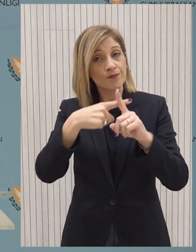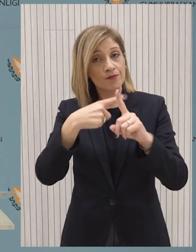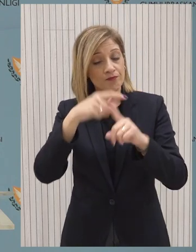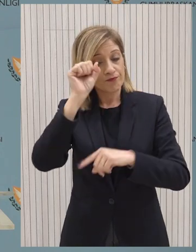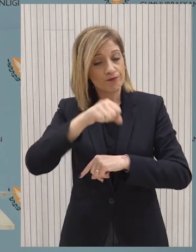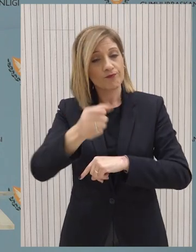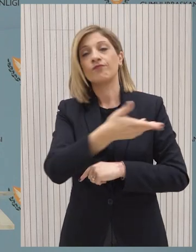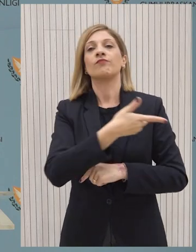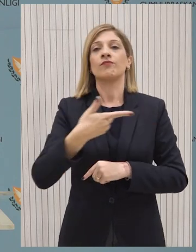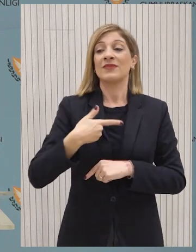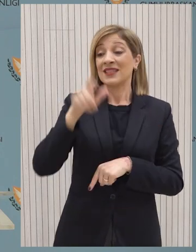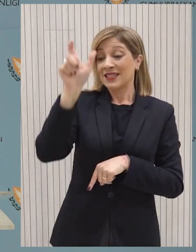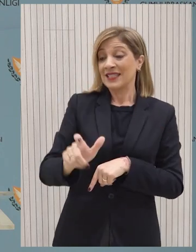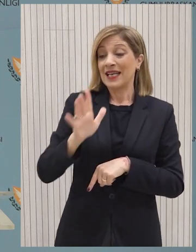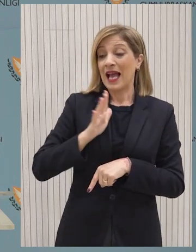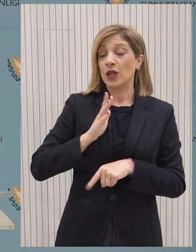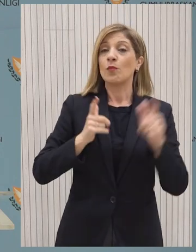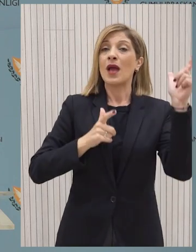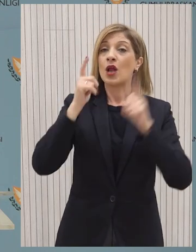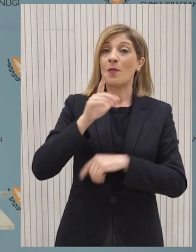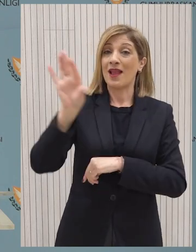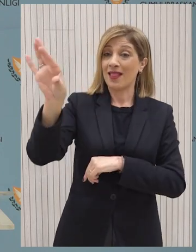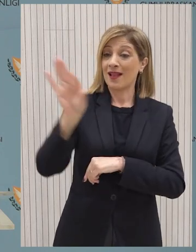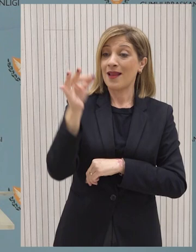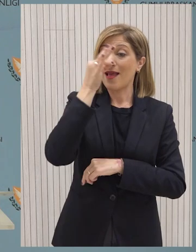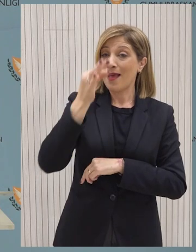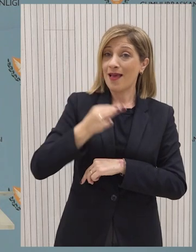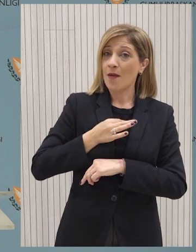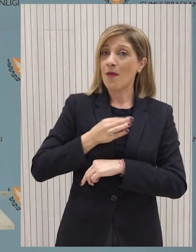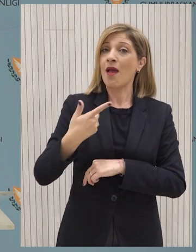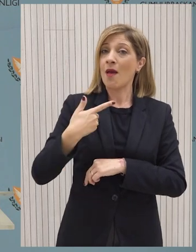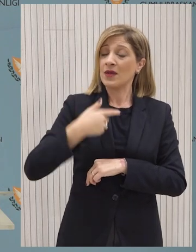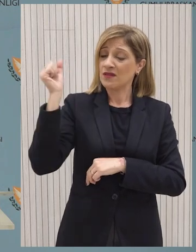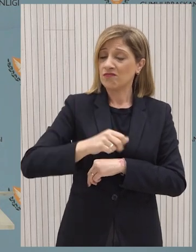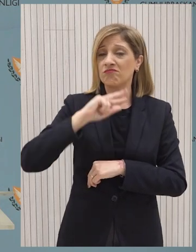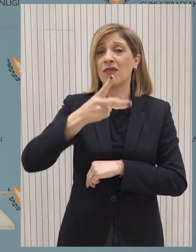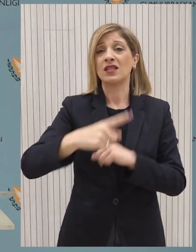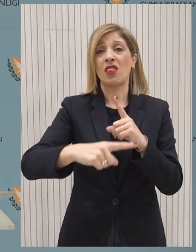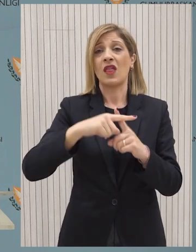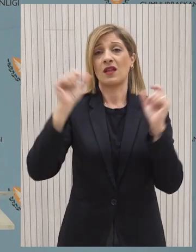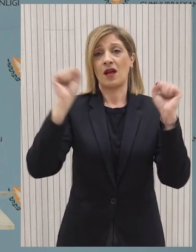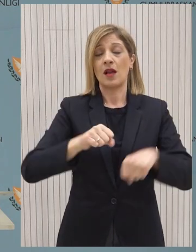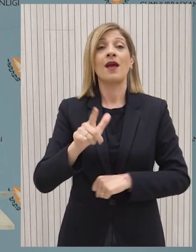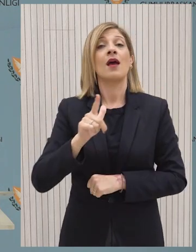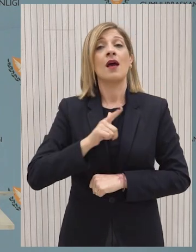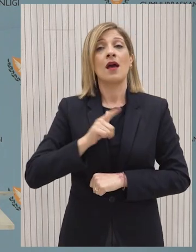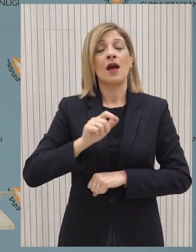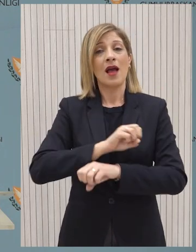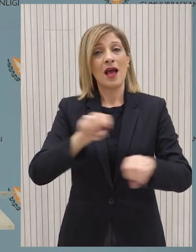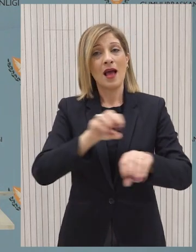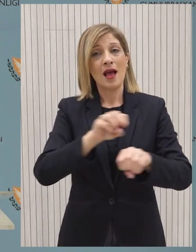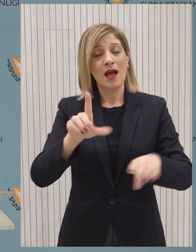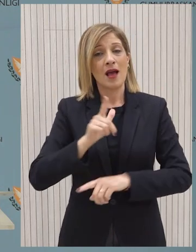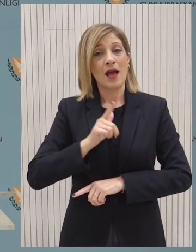συγκεκριμένη προσωπικότητα που ο Γενικός Γραμματέας πρότεινε, απάντηση που δόθηκε εντός 24 ώρων. Αναμένουμε επίσημη ενημέρωση ως προς την